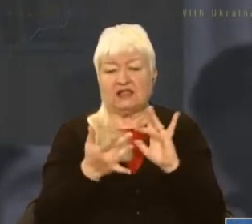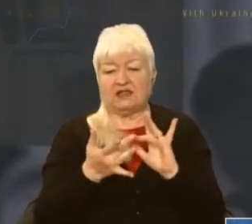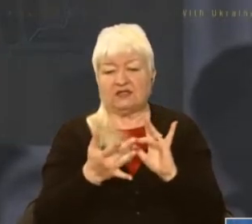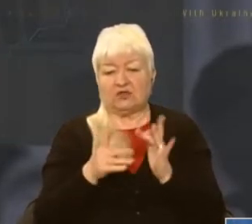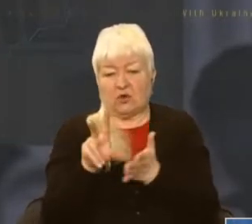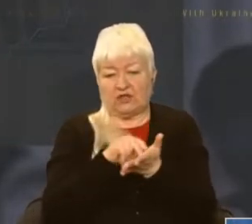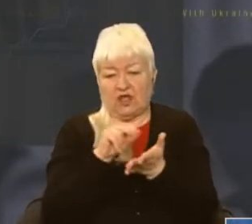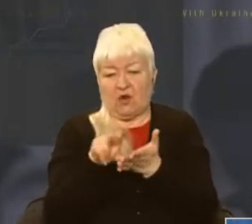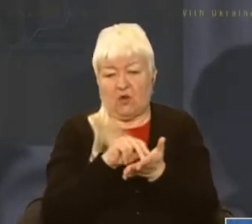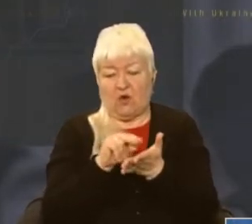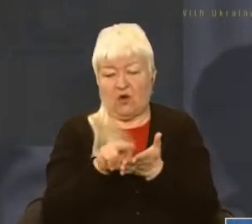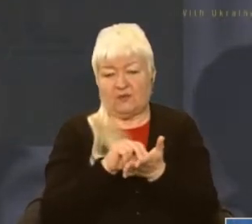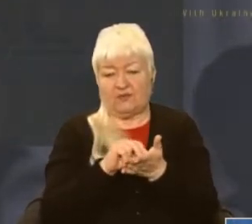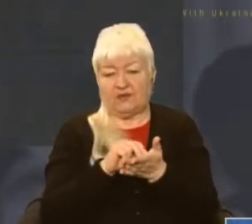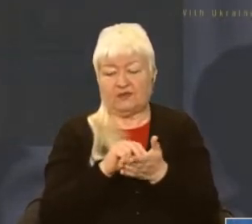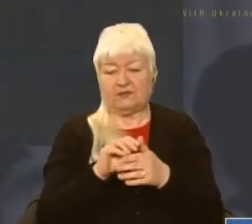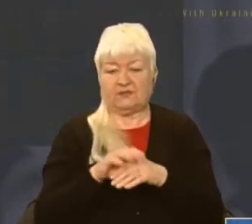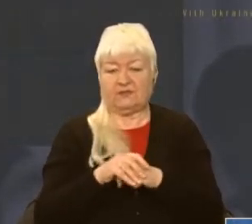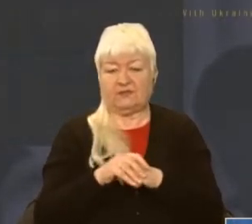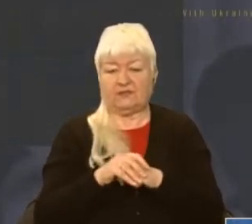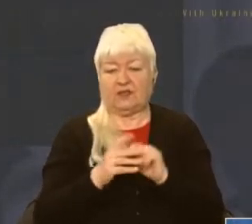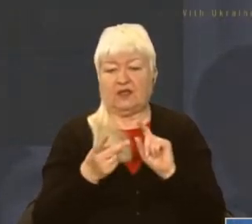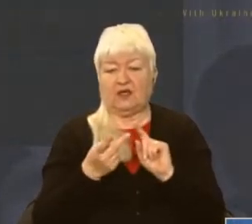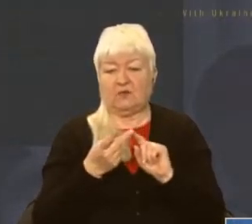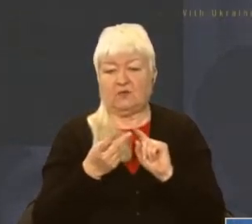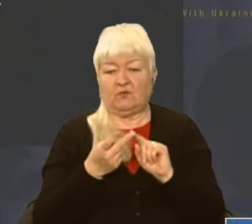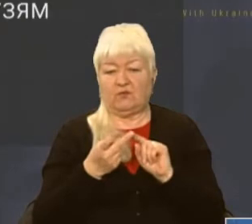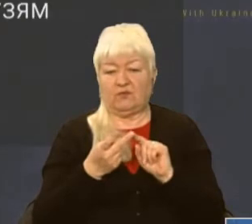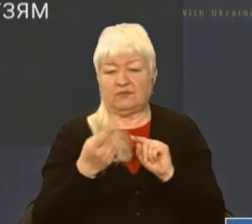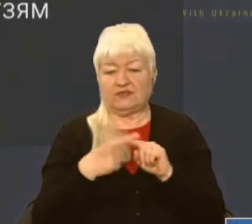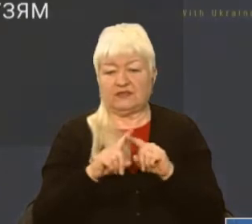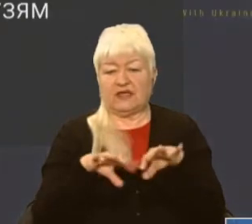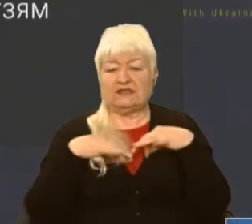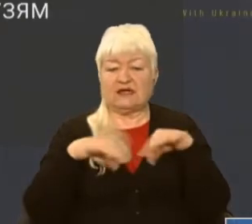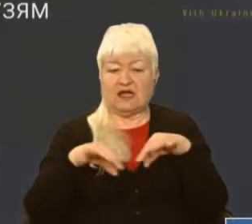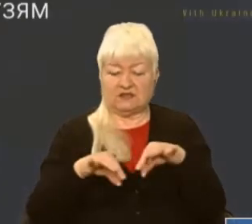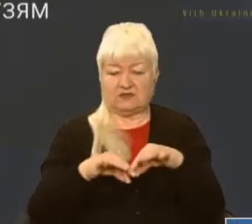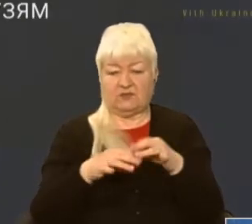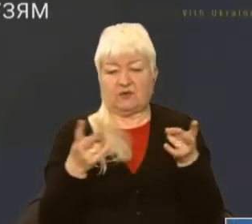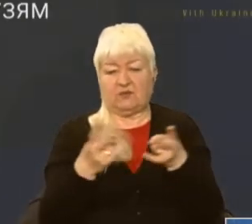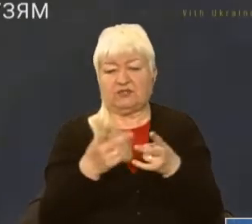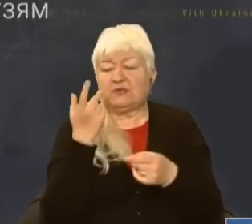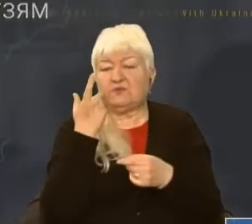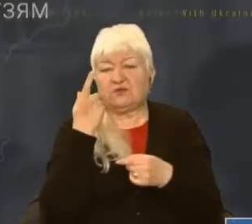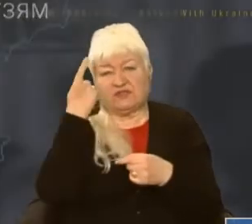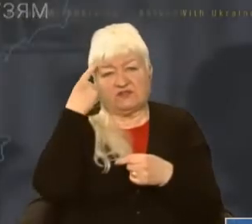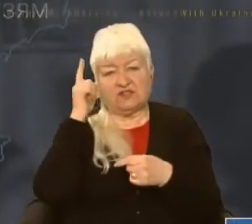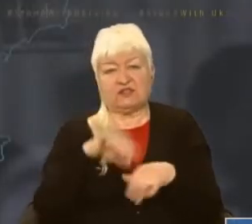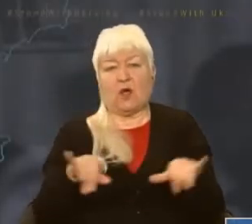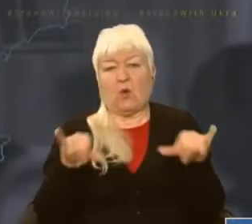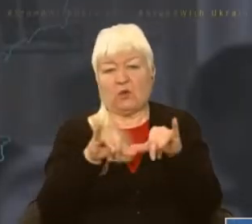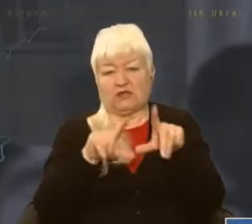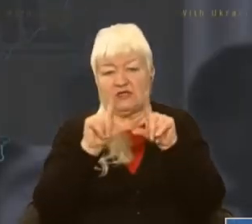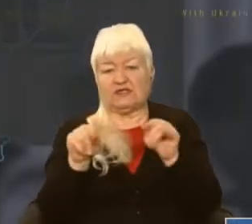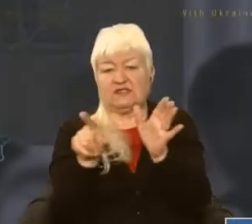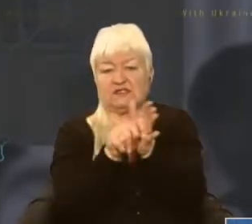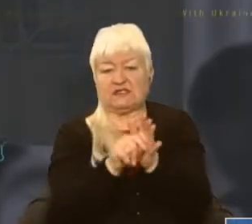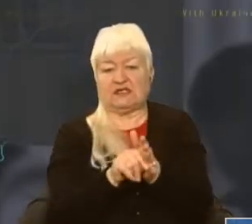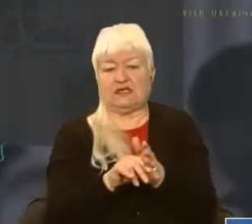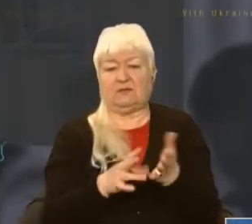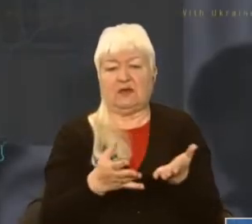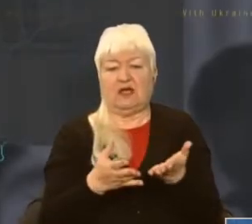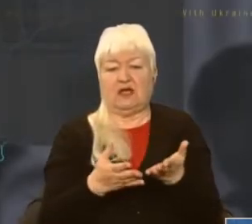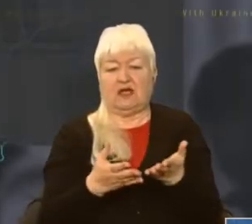надіслати собі на електронну скриньку. По-друге, маркер – це транспорт. Потрібно завжди знати, куди їдеш, з ким їдеш, на